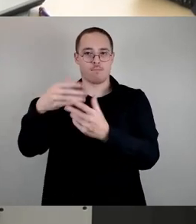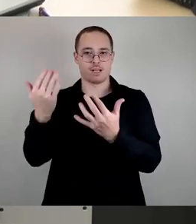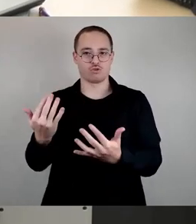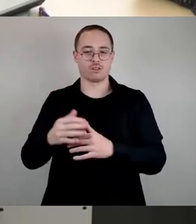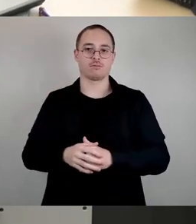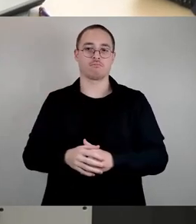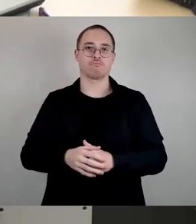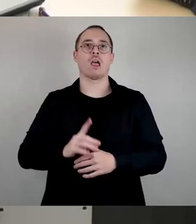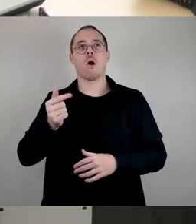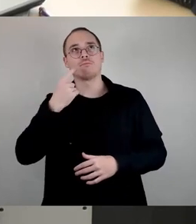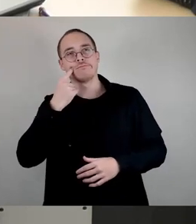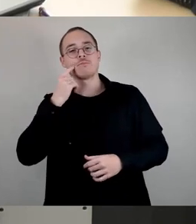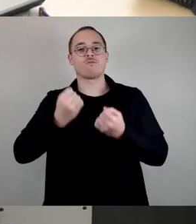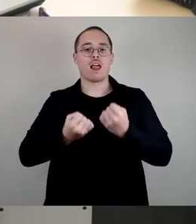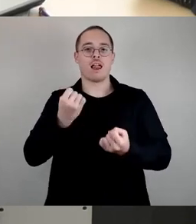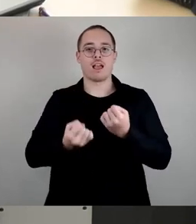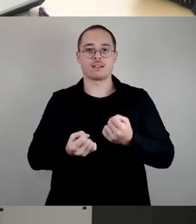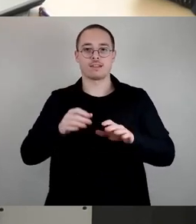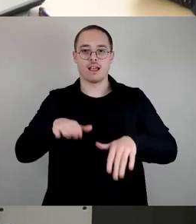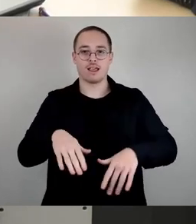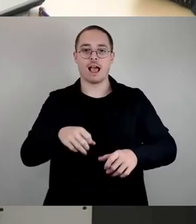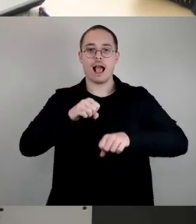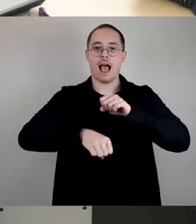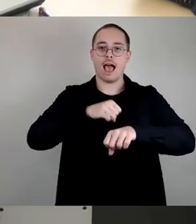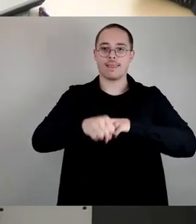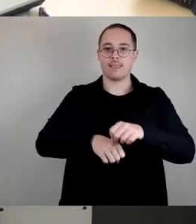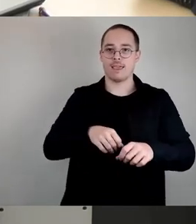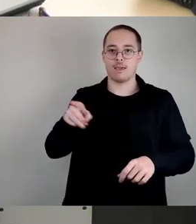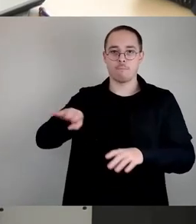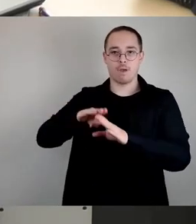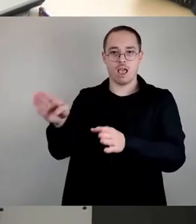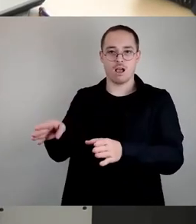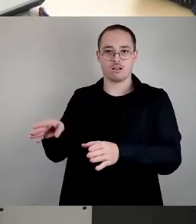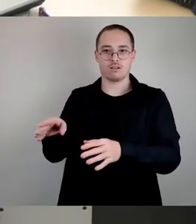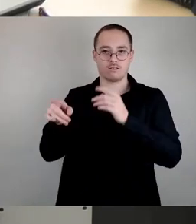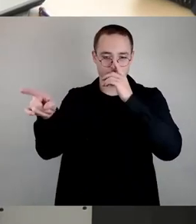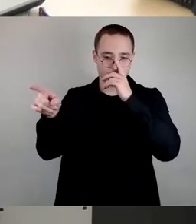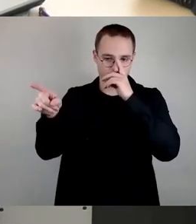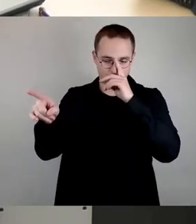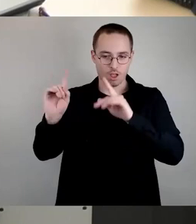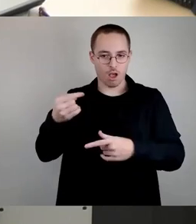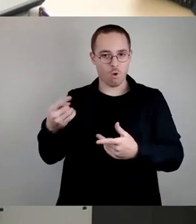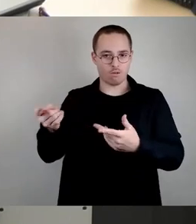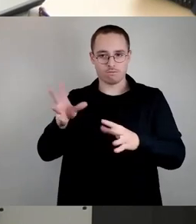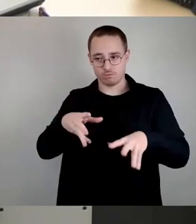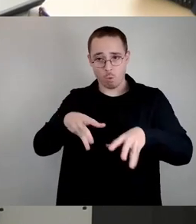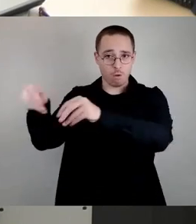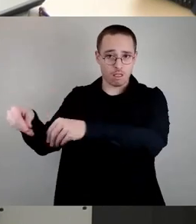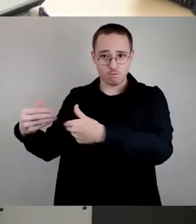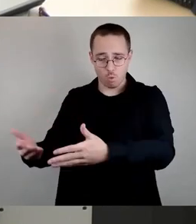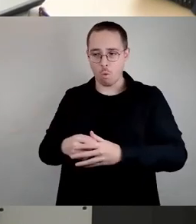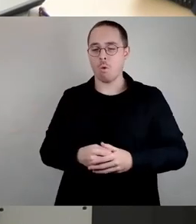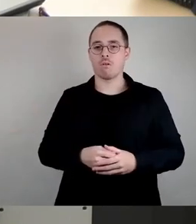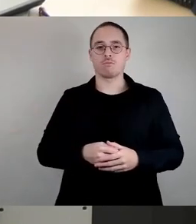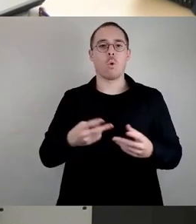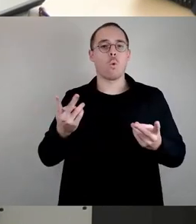könnten. Mögliche Kooperationen mit Ottendorf zur Errichtung einer weiteren Schule im Landkreis, Herr Donhaus hat es angesprochen,